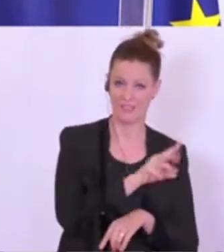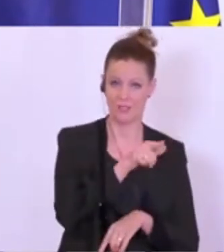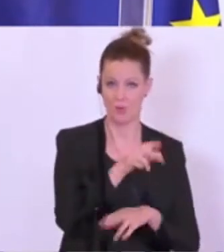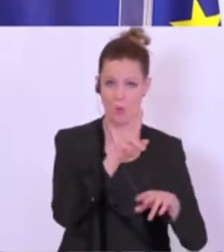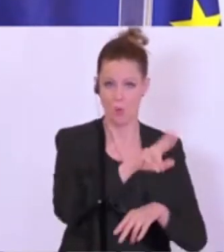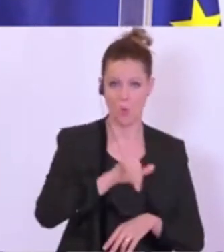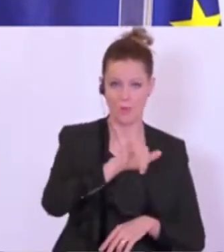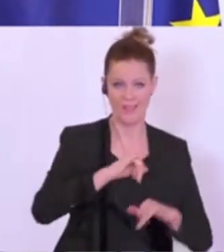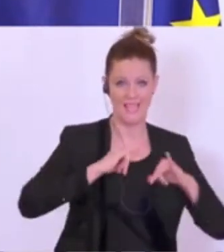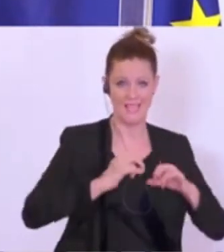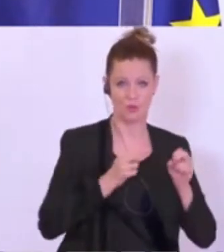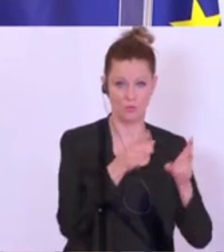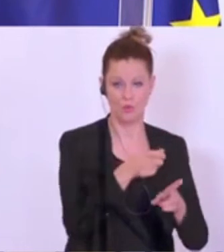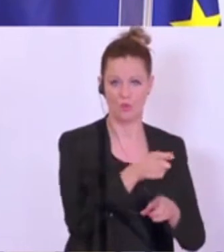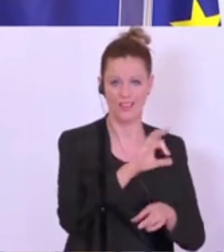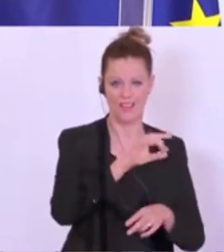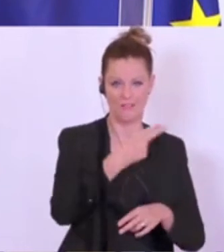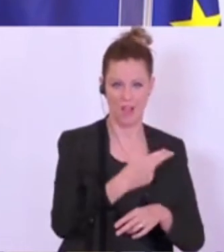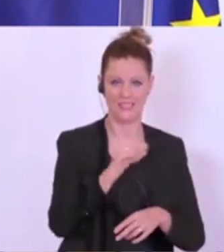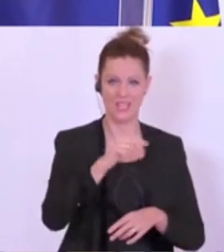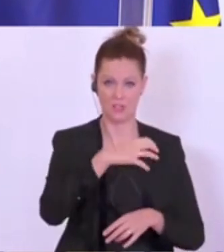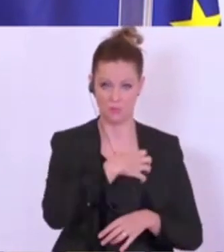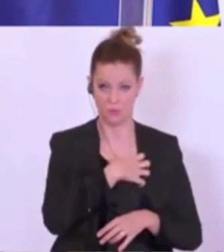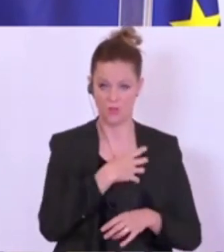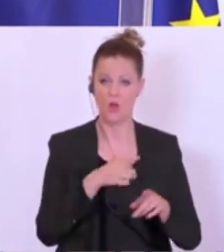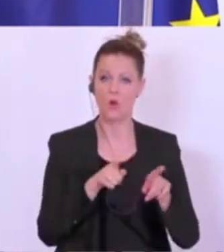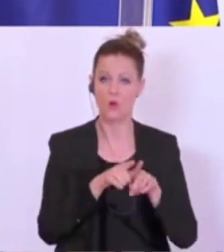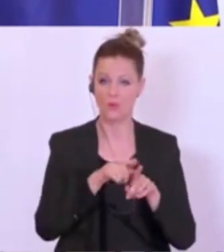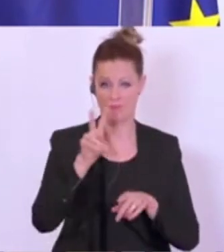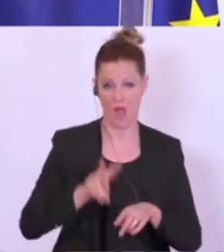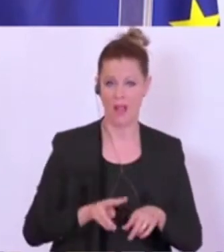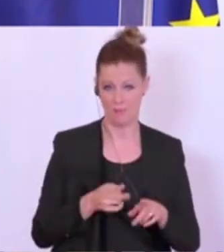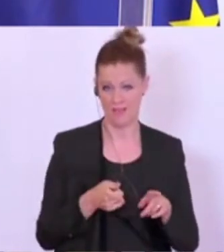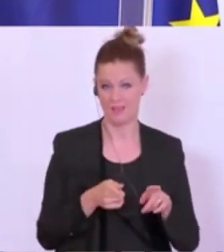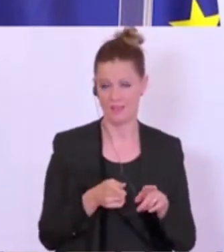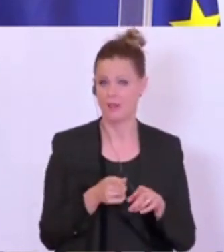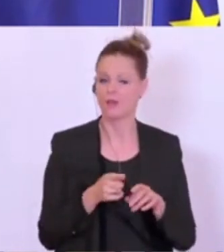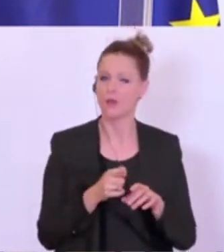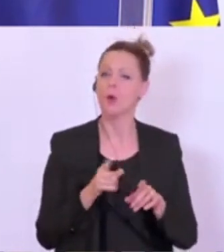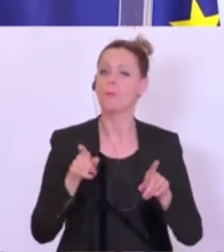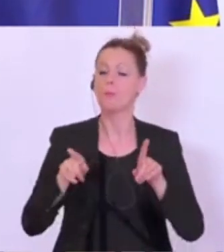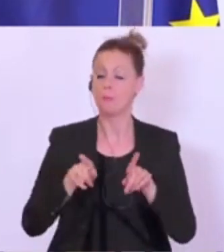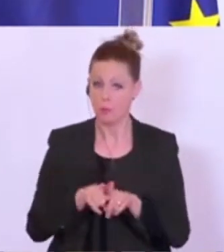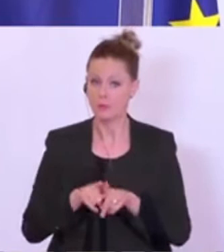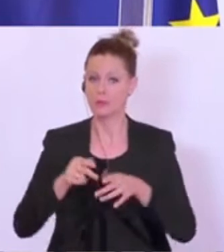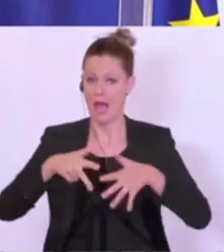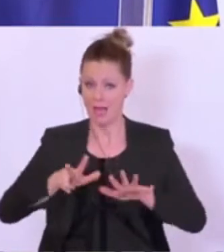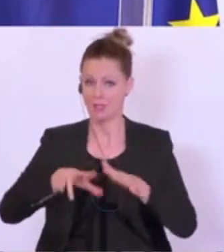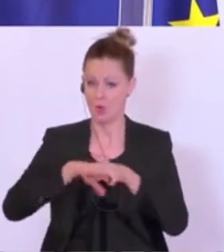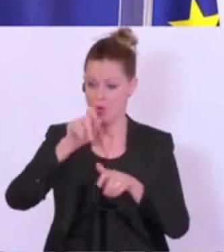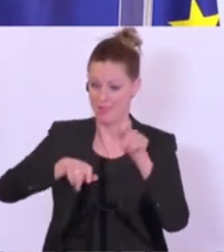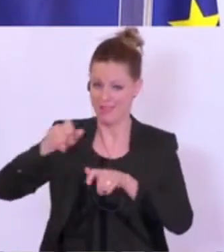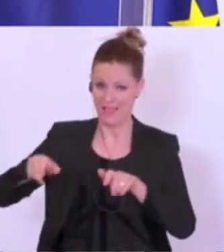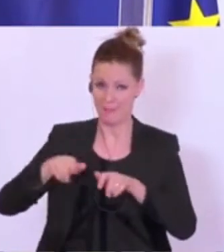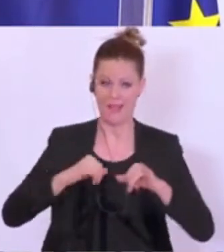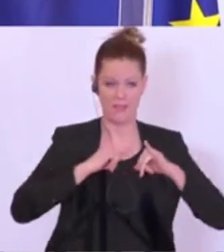wo die Universität Innsbruck, die Fachhochschule Salzburg und Vorarlberg und 18 Unternehmerinnen und Unternehmer aus